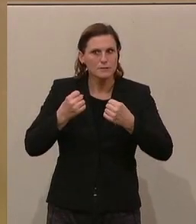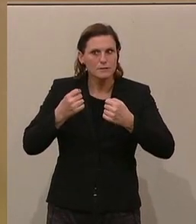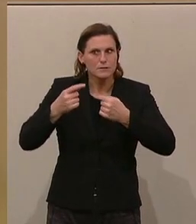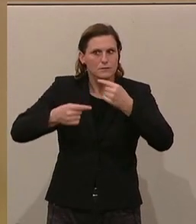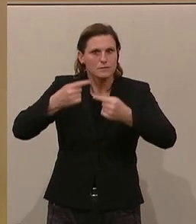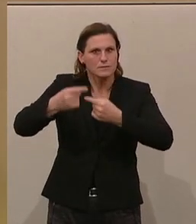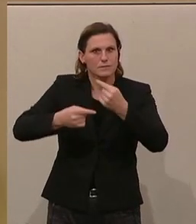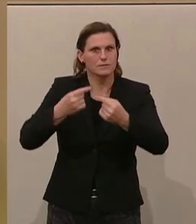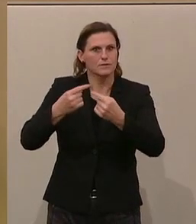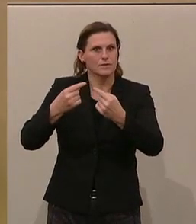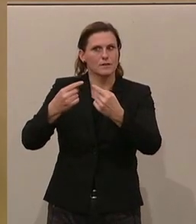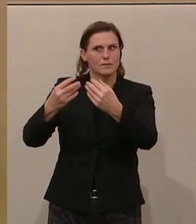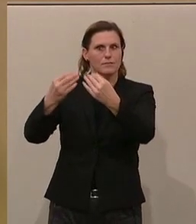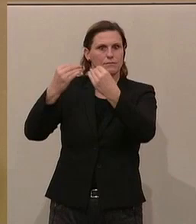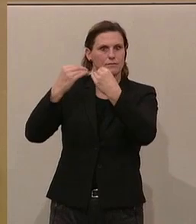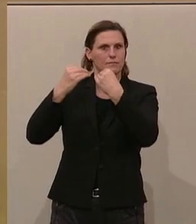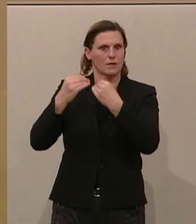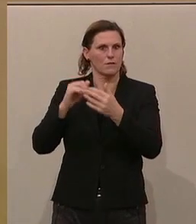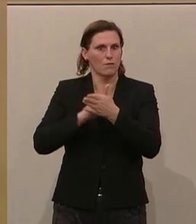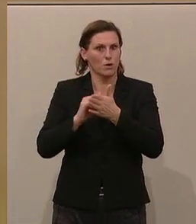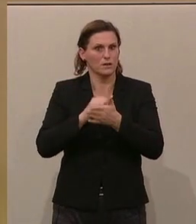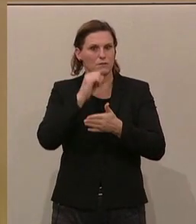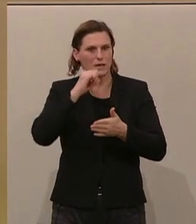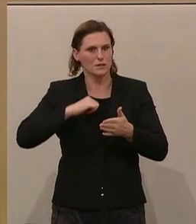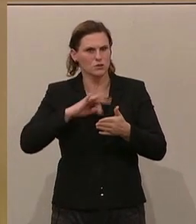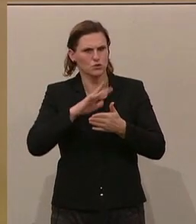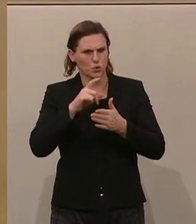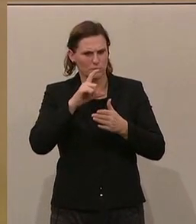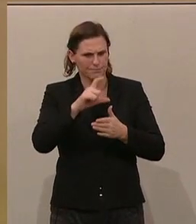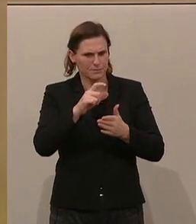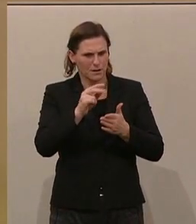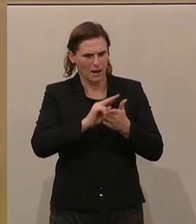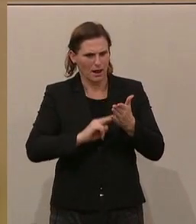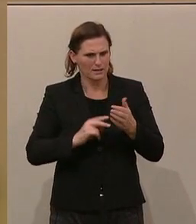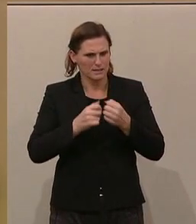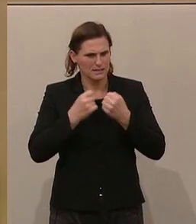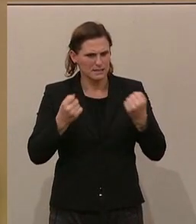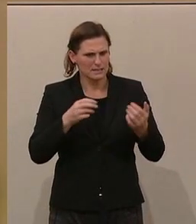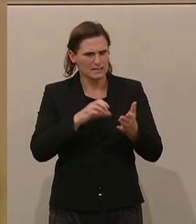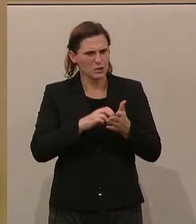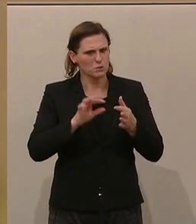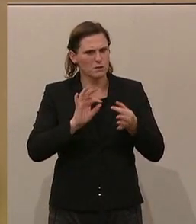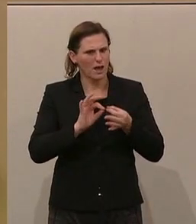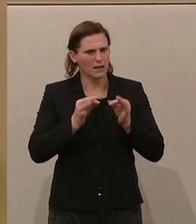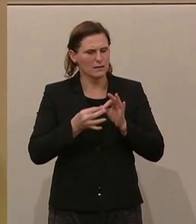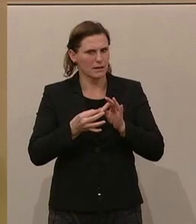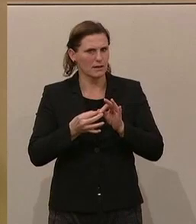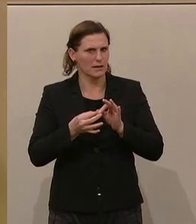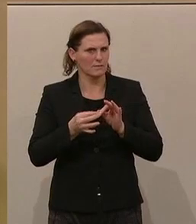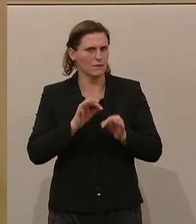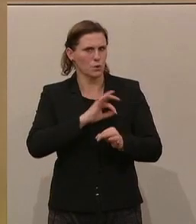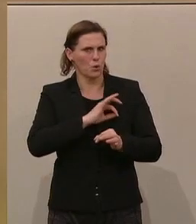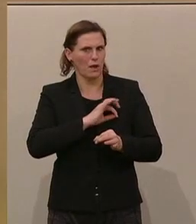Und natürlich soll Lernen Freude machen, aber es ist, glaube ich, ganz klar, ich habe gerade gestern einen schönen Artikel gelesen über einen Kärntner Lanzmann von mir, der wirklich ein